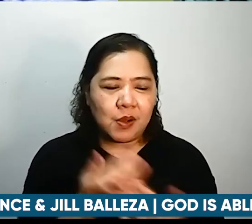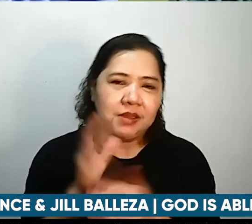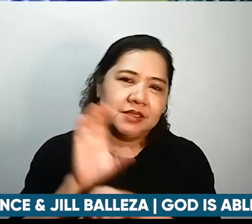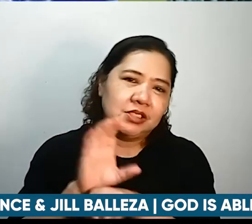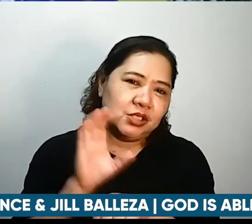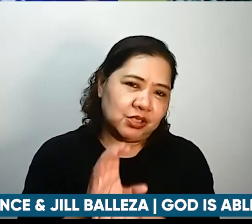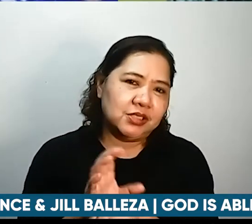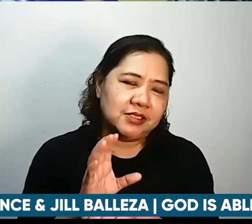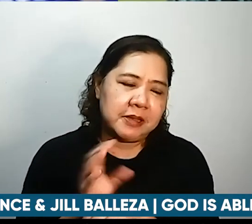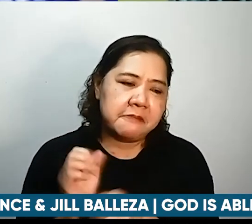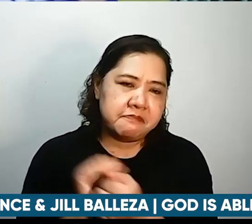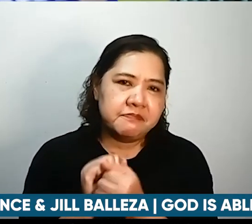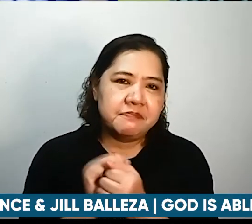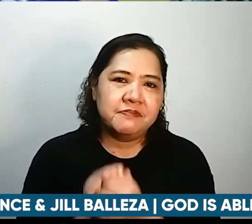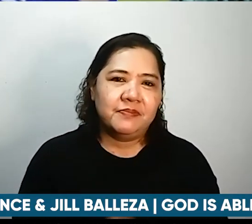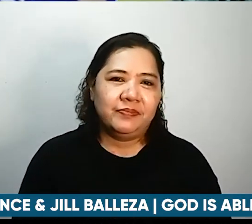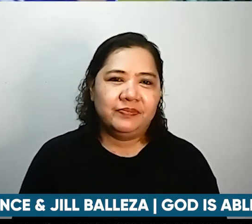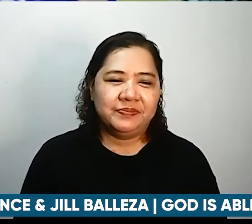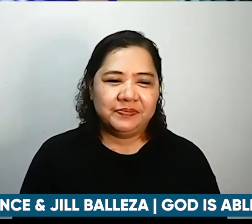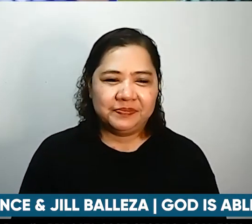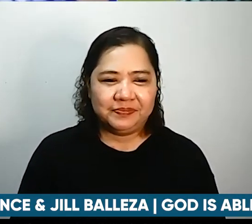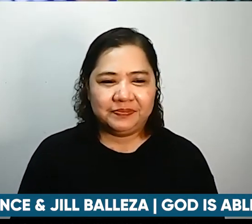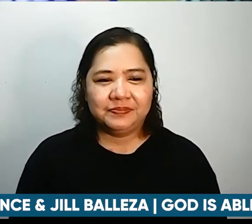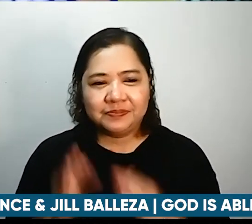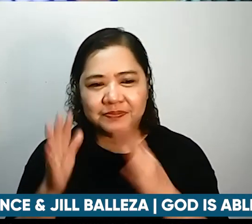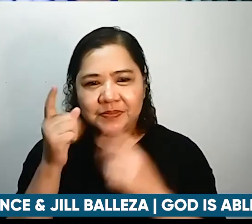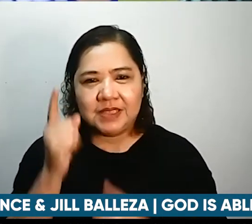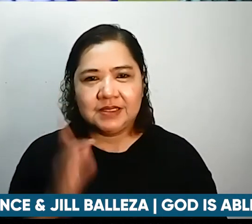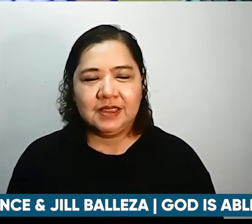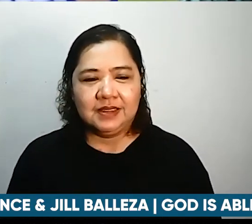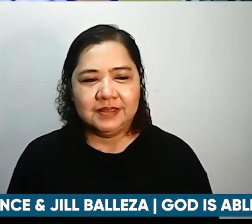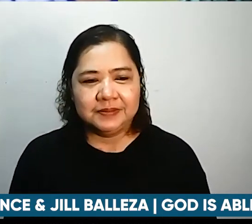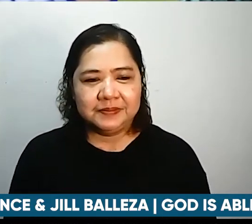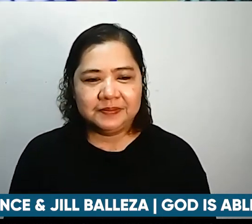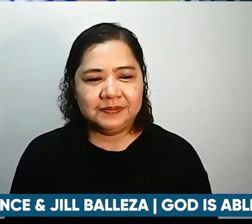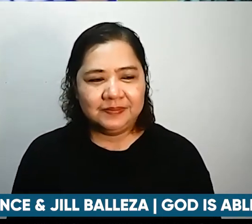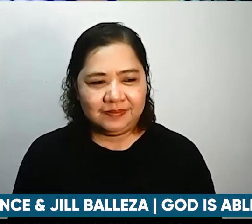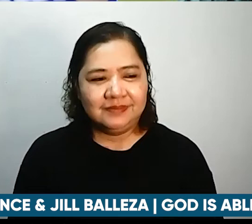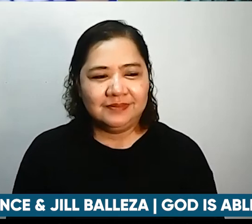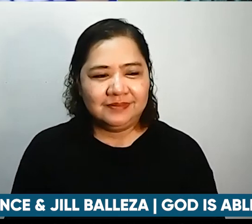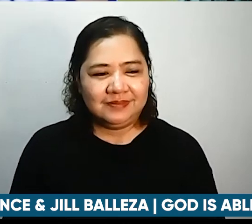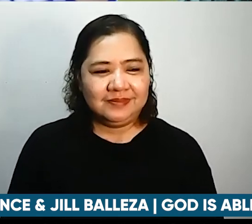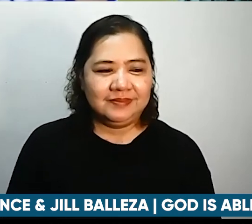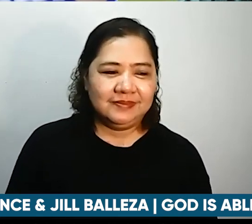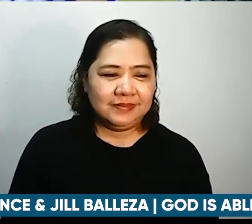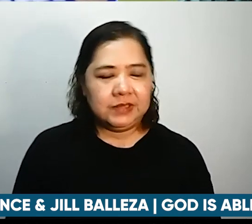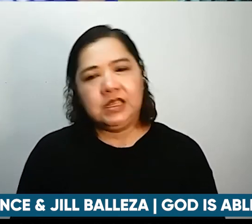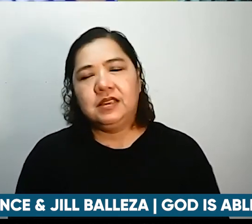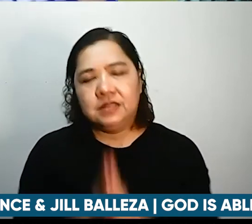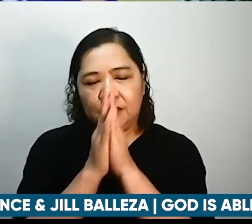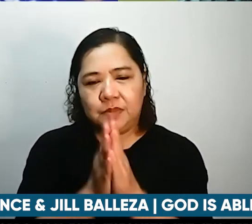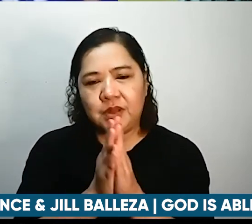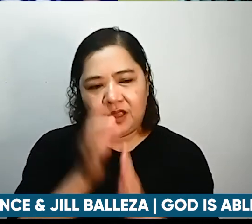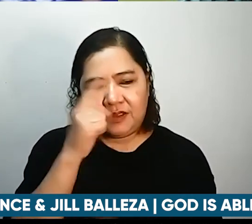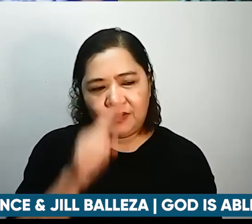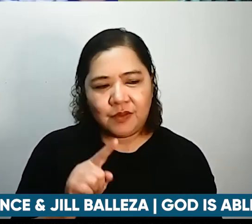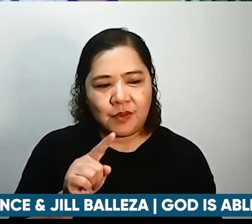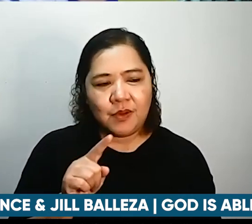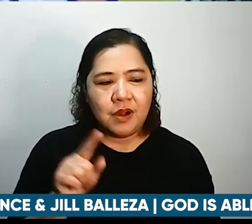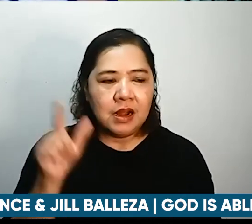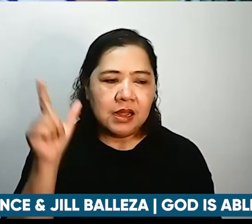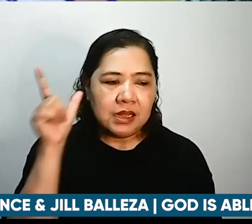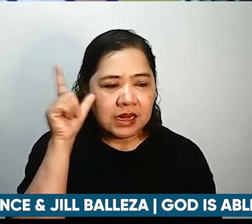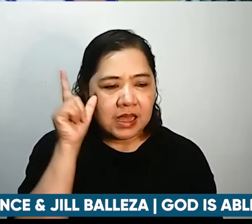namin and yun praise God pag-pray natin ang balya sa family si Kuya Lance si Ate Jill